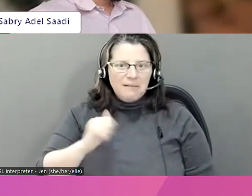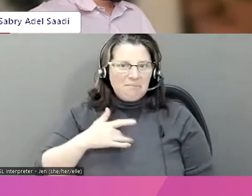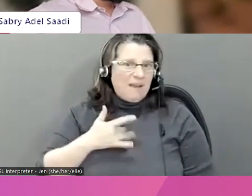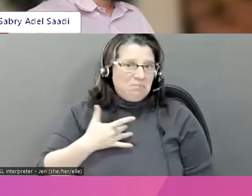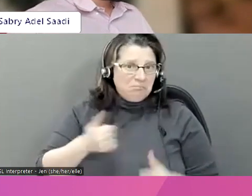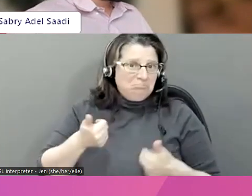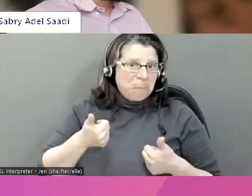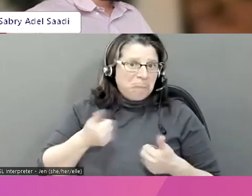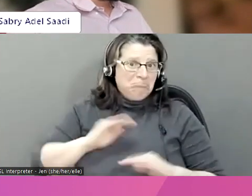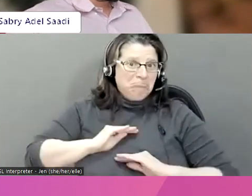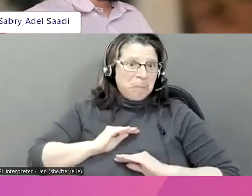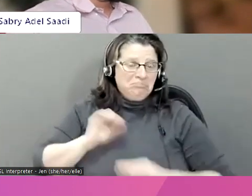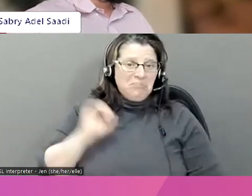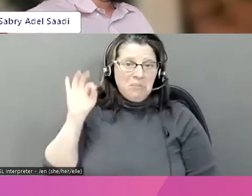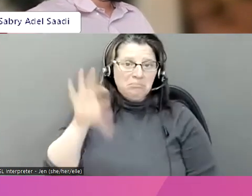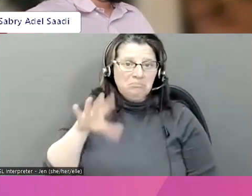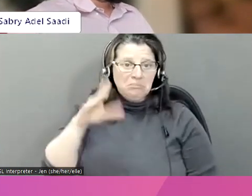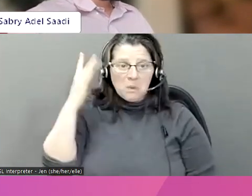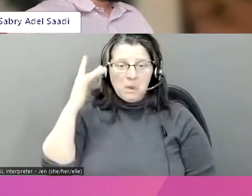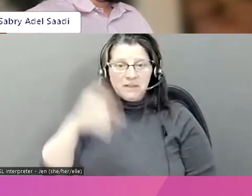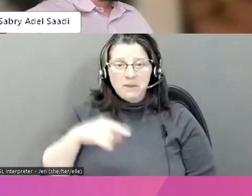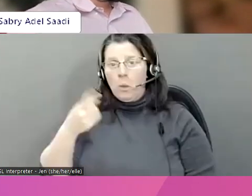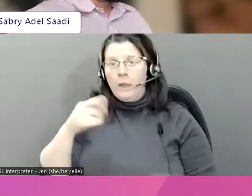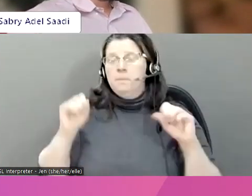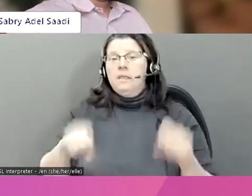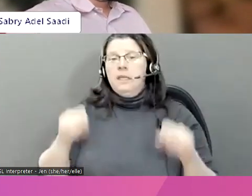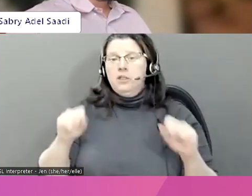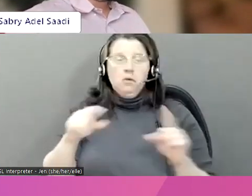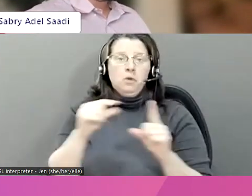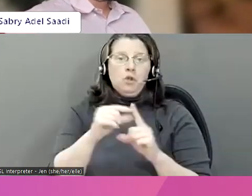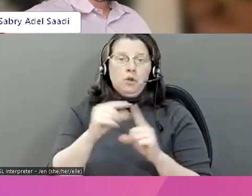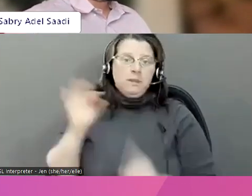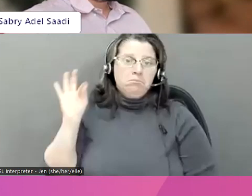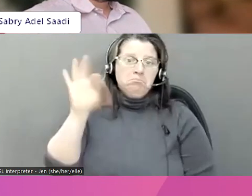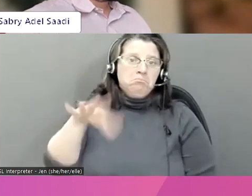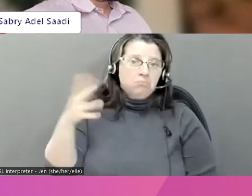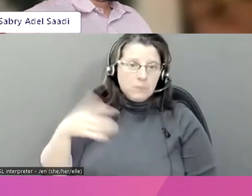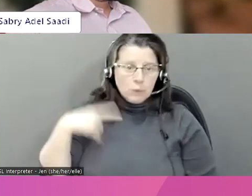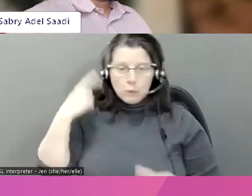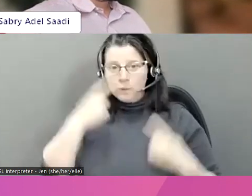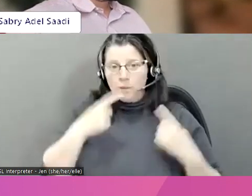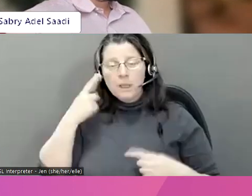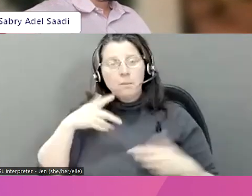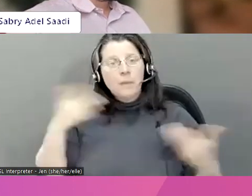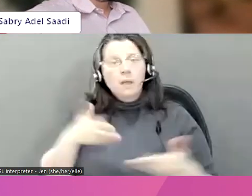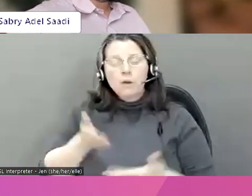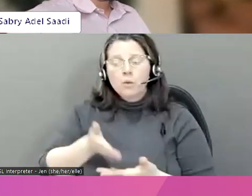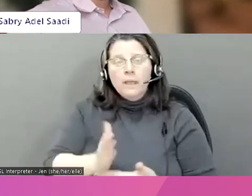Moi, j'aime bien ce terme. Je crois que c'est un terme potentiel que nous pouvons utiliser.